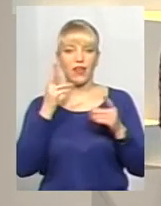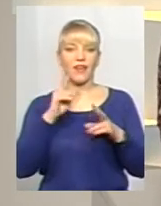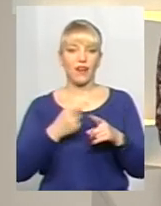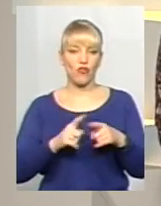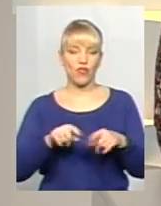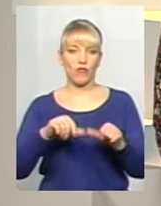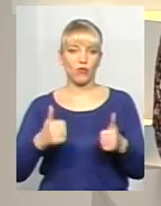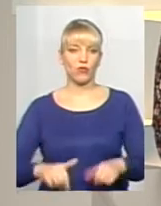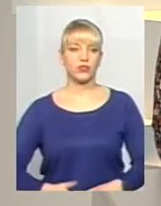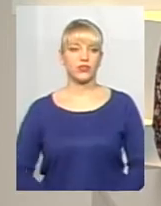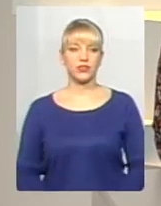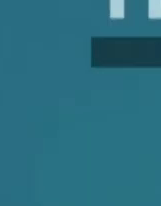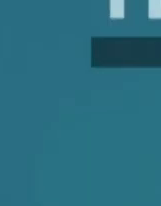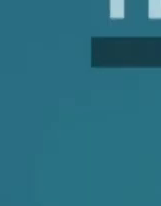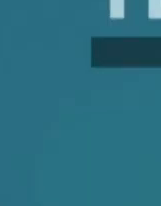Давайте послухаємо.